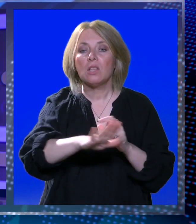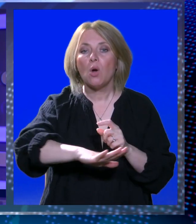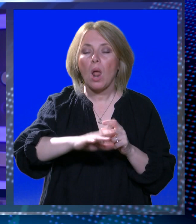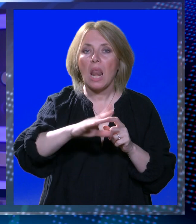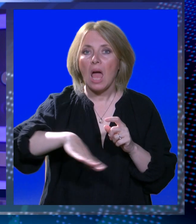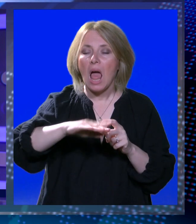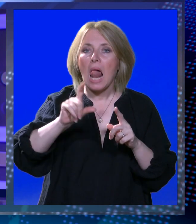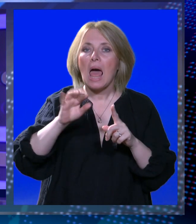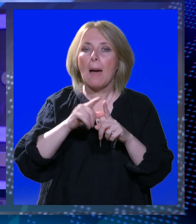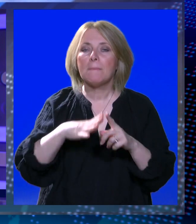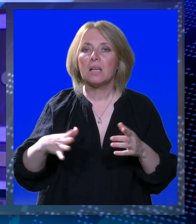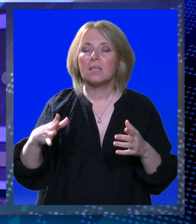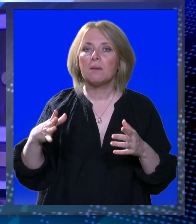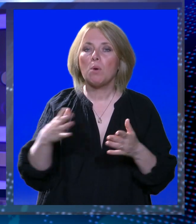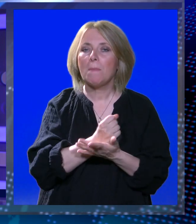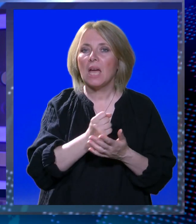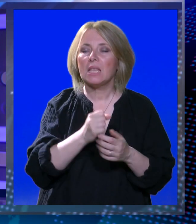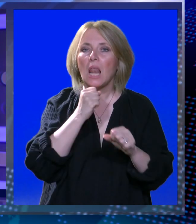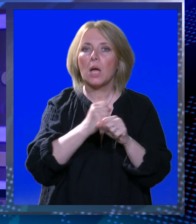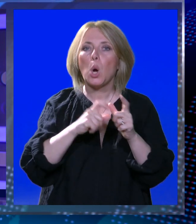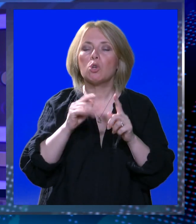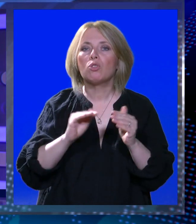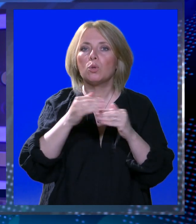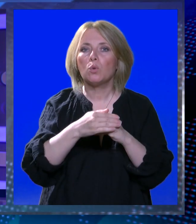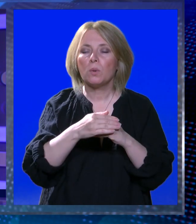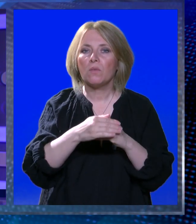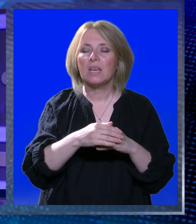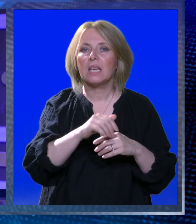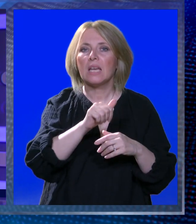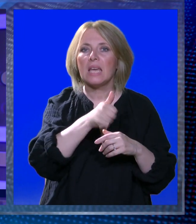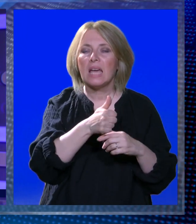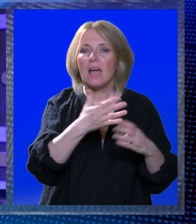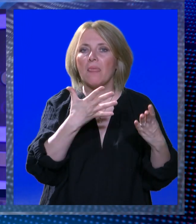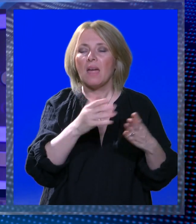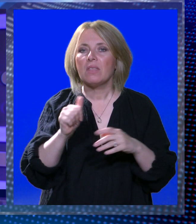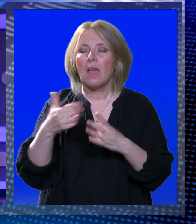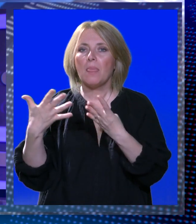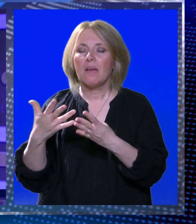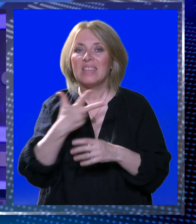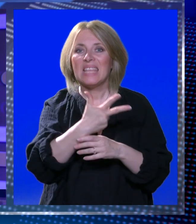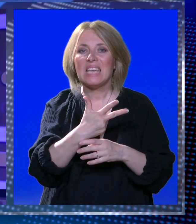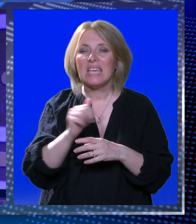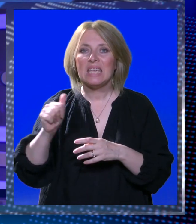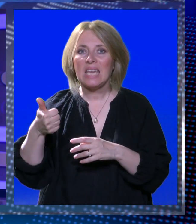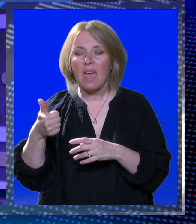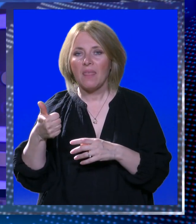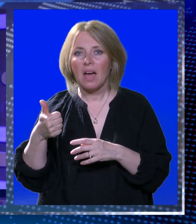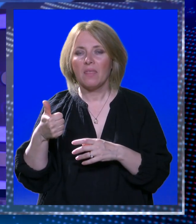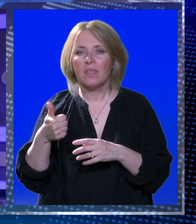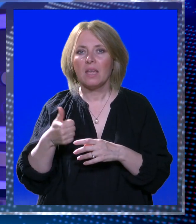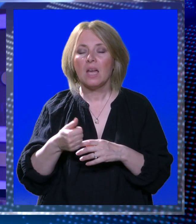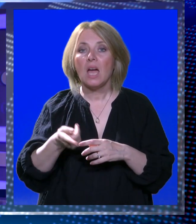u finalu su sladali Gošk Dubrovnik 1-9-1-9, rezultatom 3-1, iako su Dubrovački nogometaši